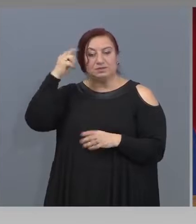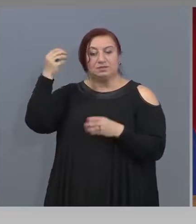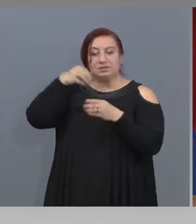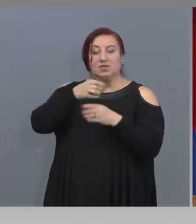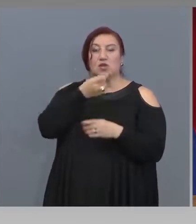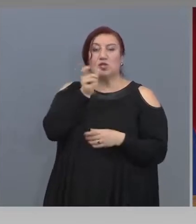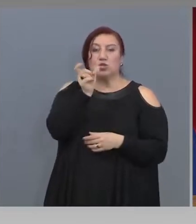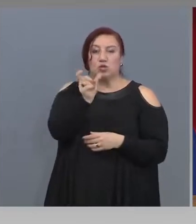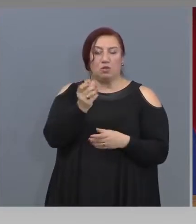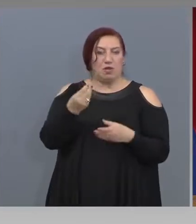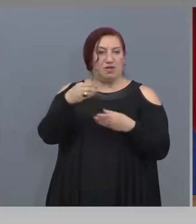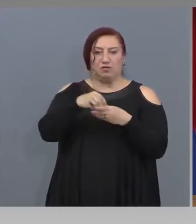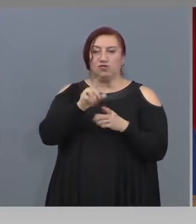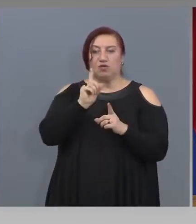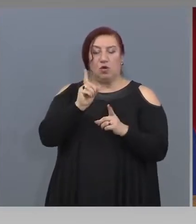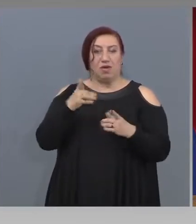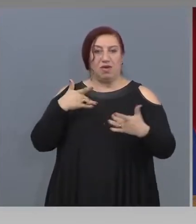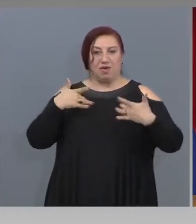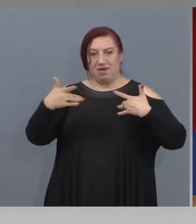актьорите,